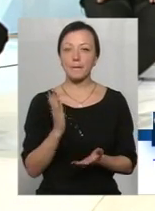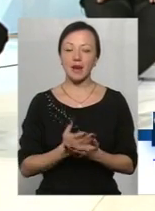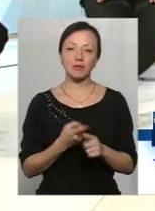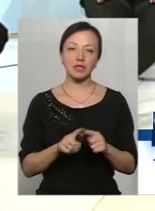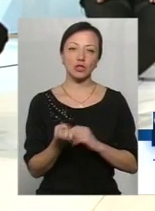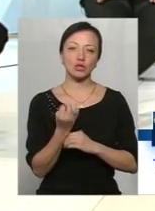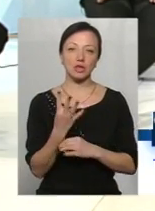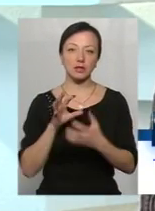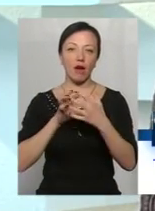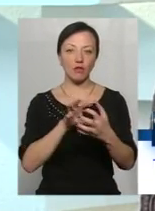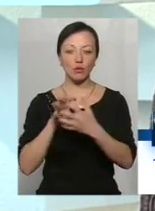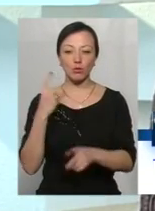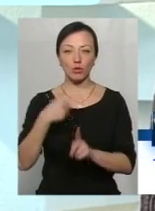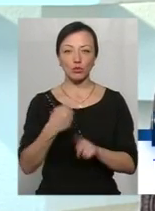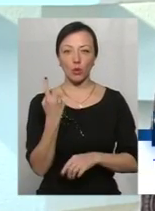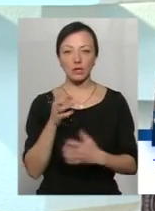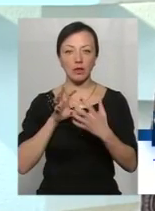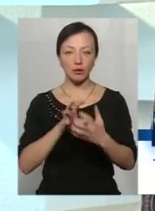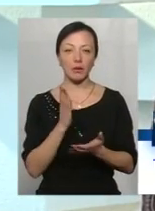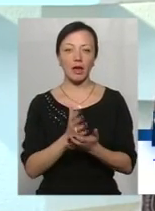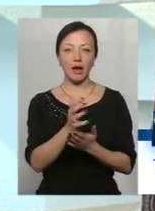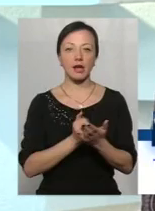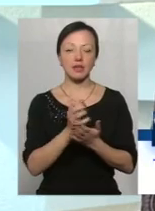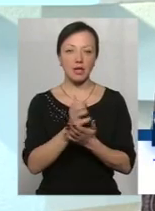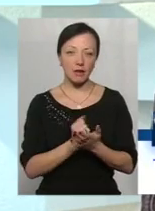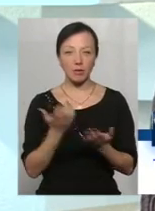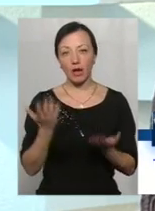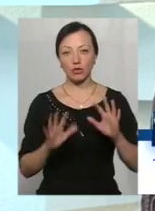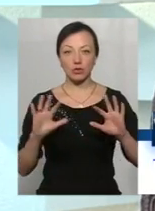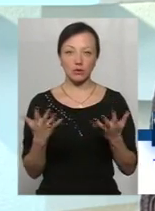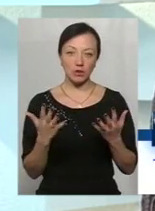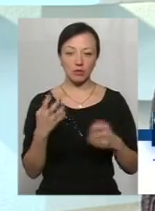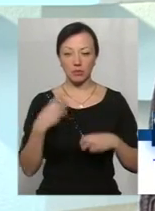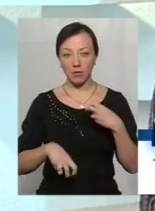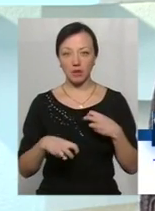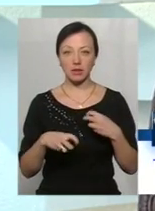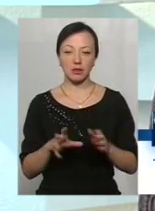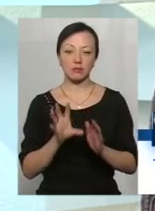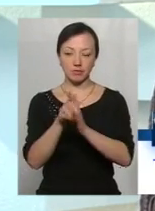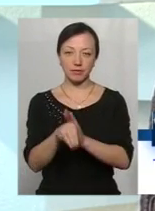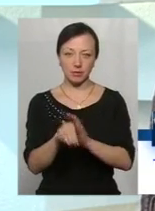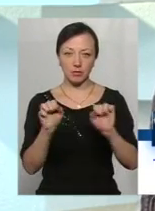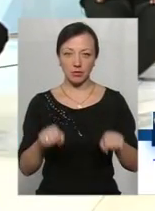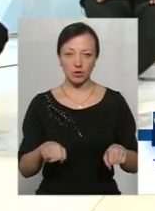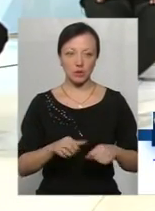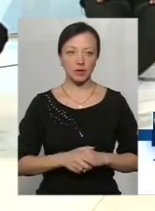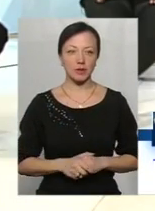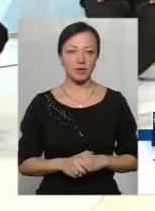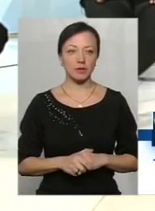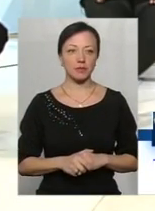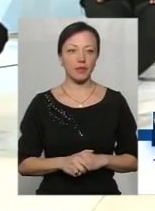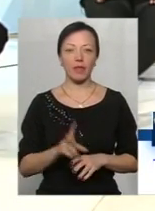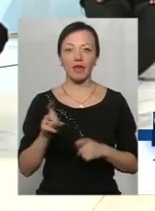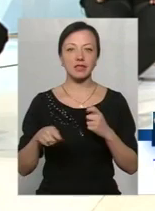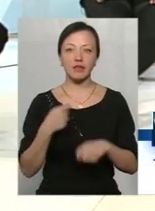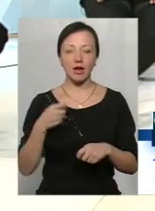цих 14 автобусів, плюс один автобус, який є резервним, запасним, якщо десь виходить з ладу автобусу. Тобто, що ми могли не зривати навчальний процес